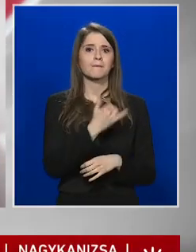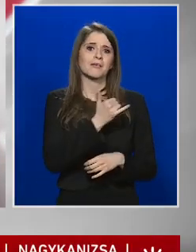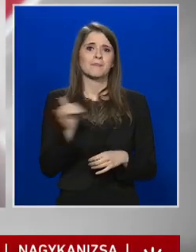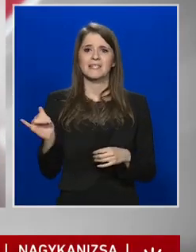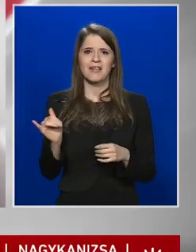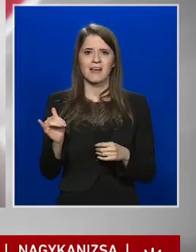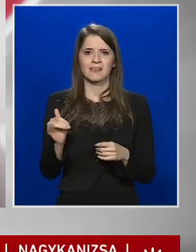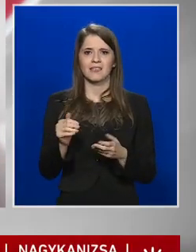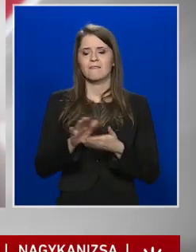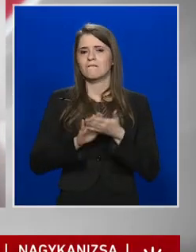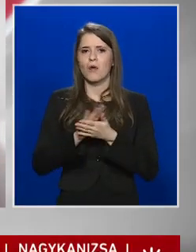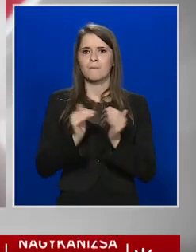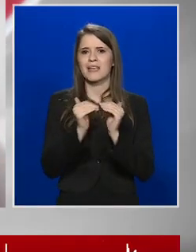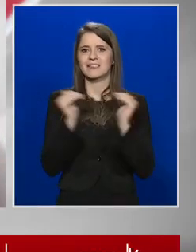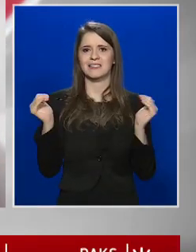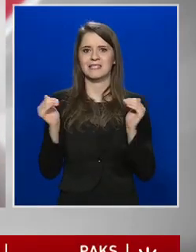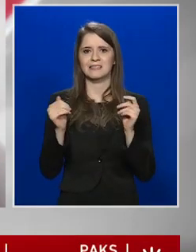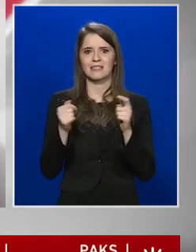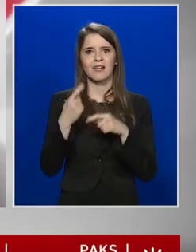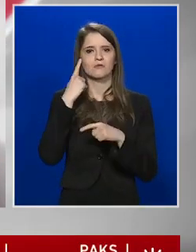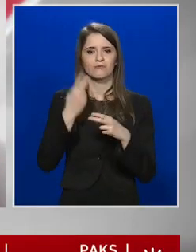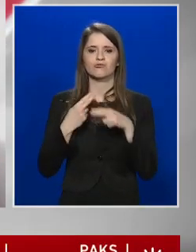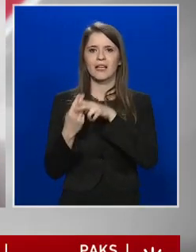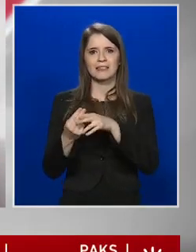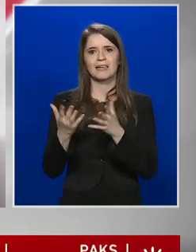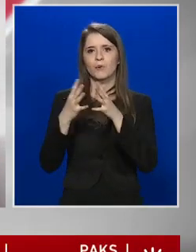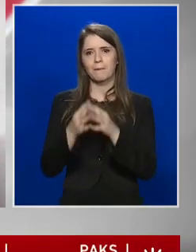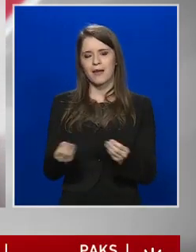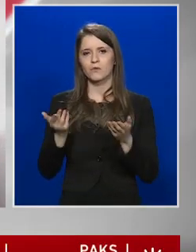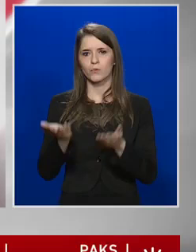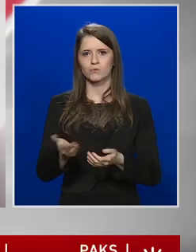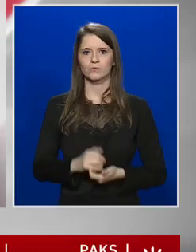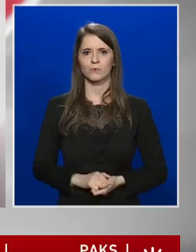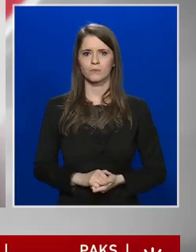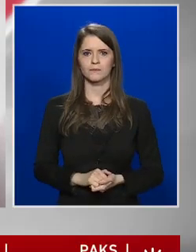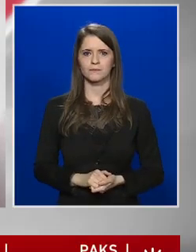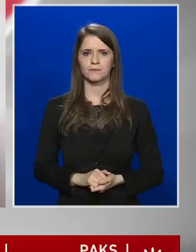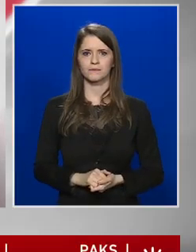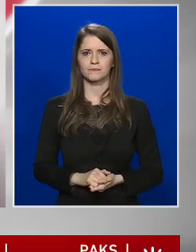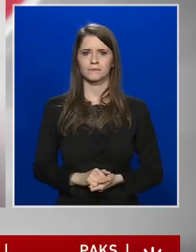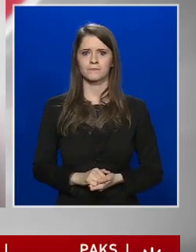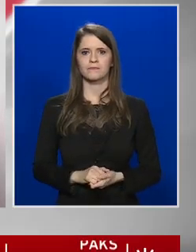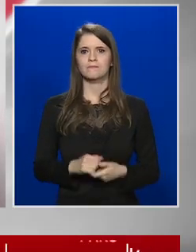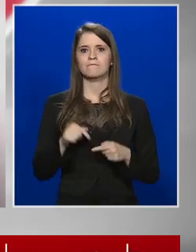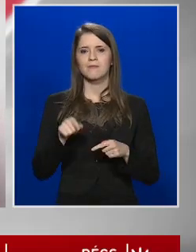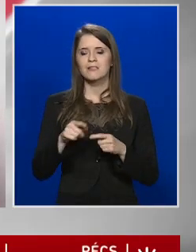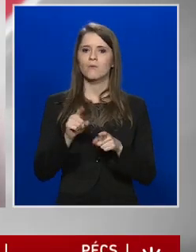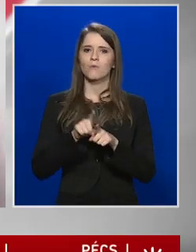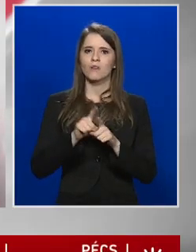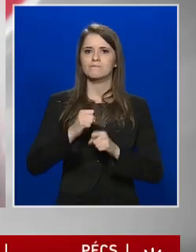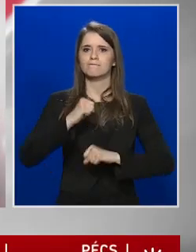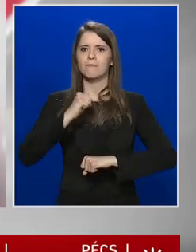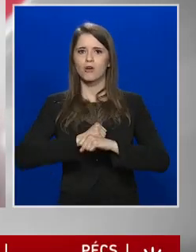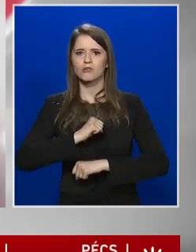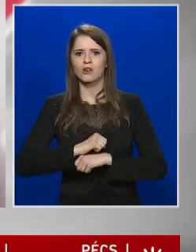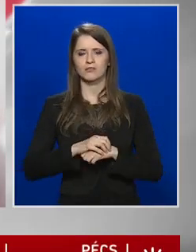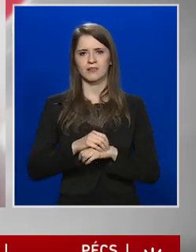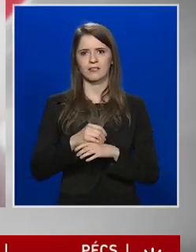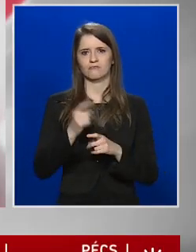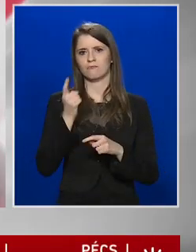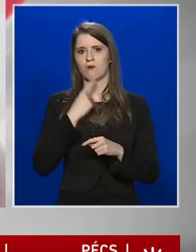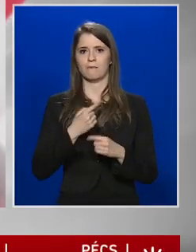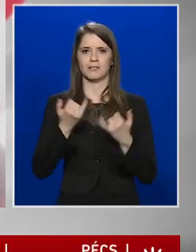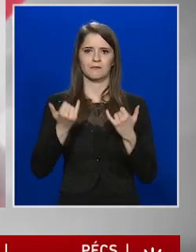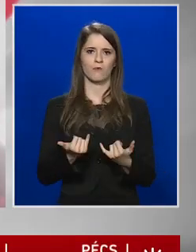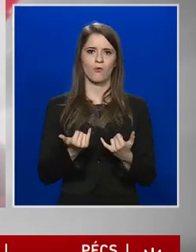szinten hozzájárul az ő gyógyulásukhoz. Hiszen azzal a magatartással, amit most